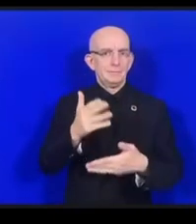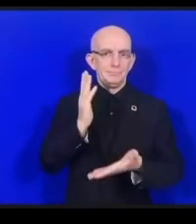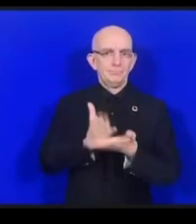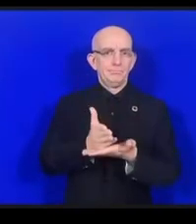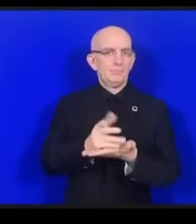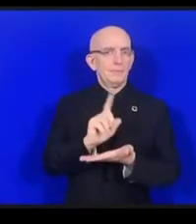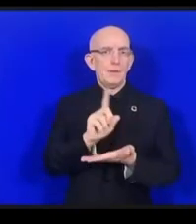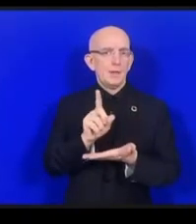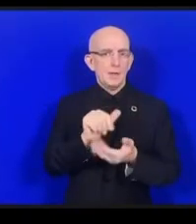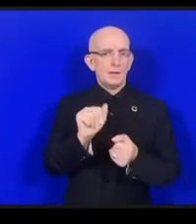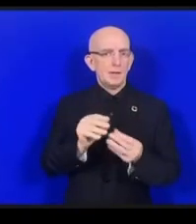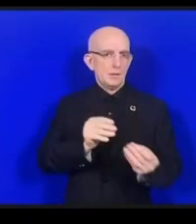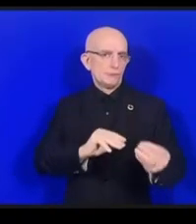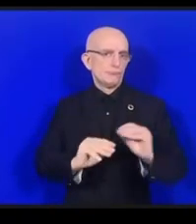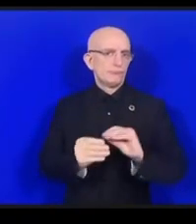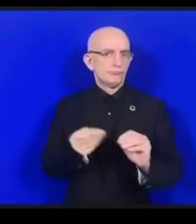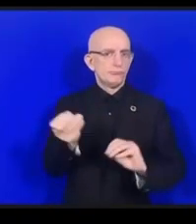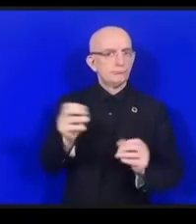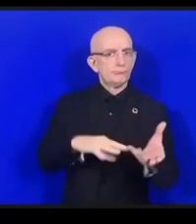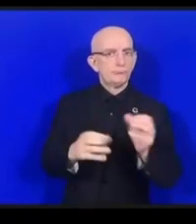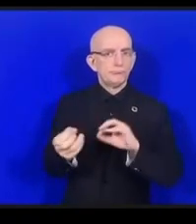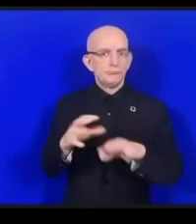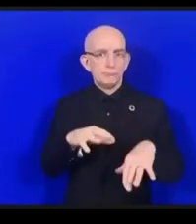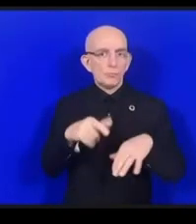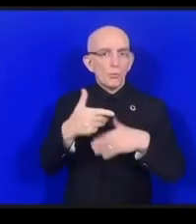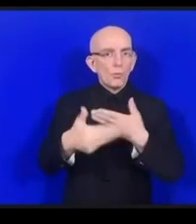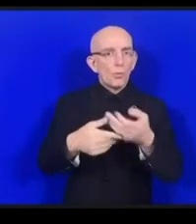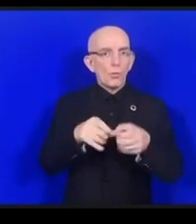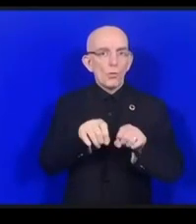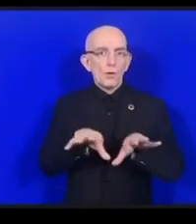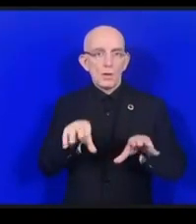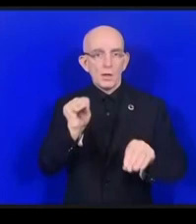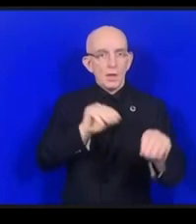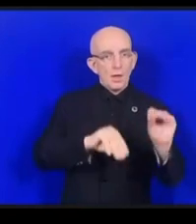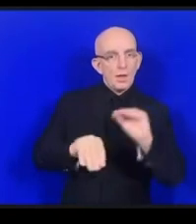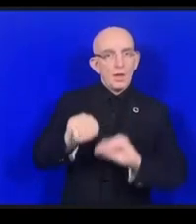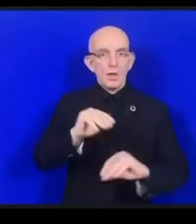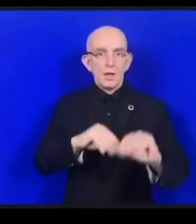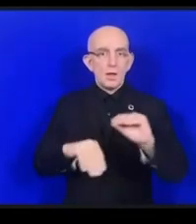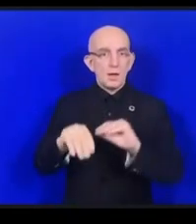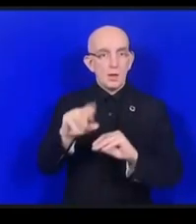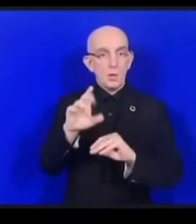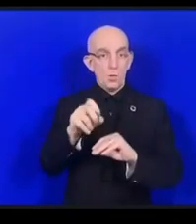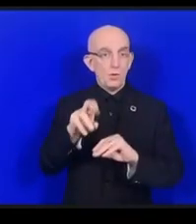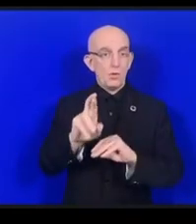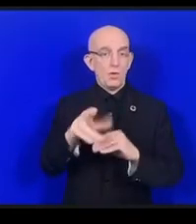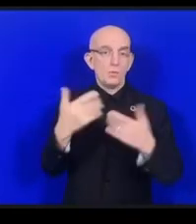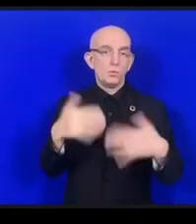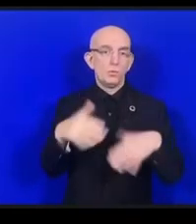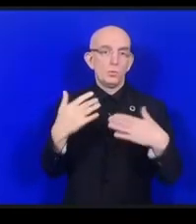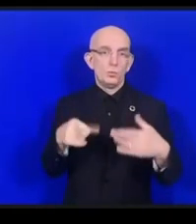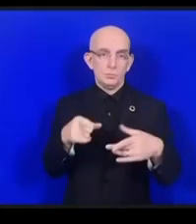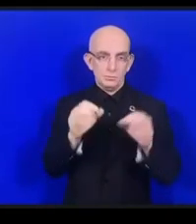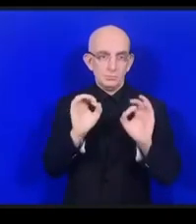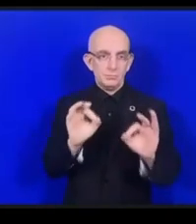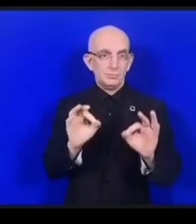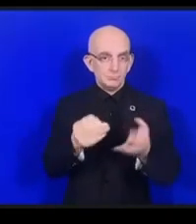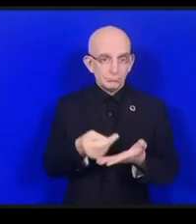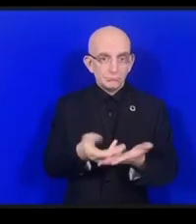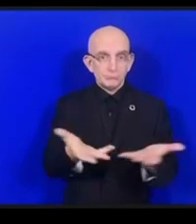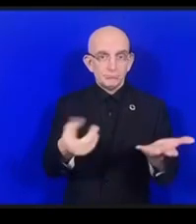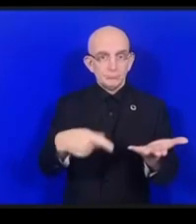ERというのは分散化されているということでSDGsとか